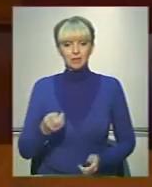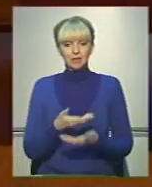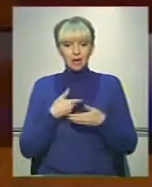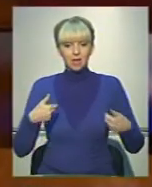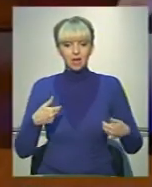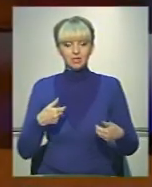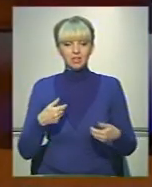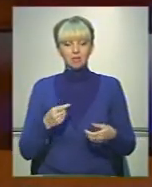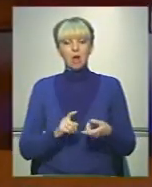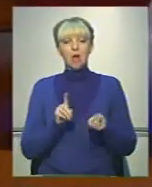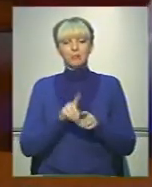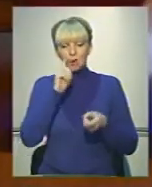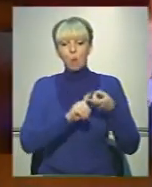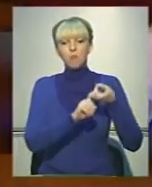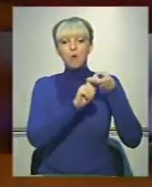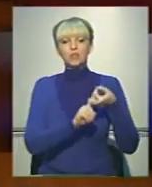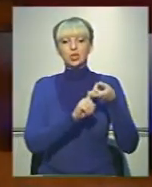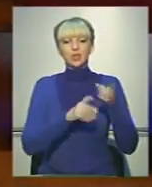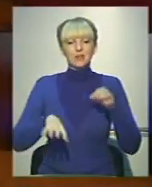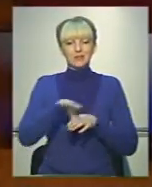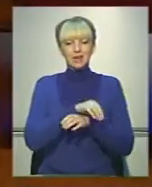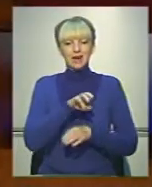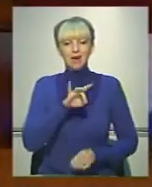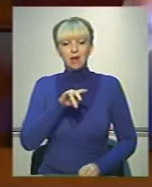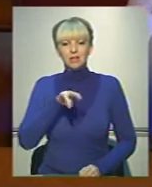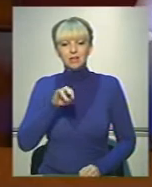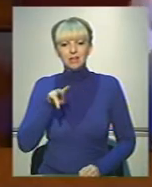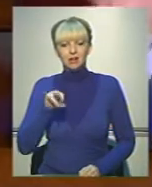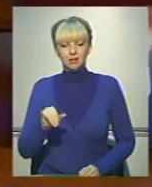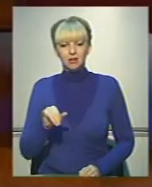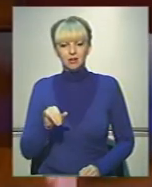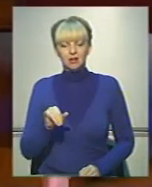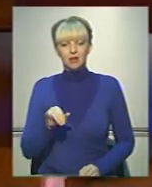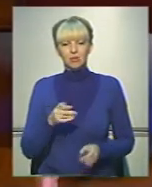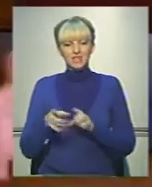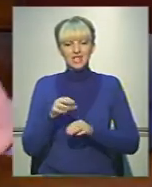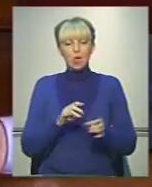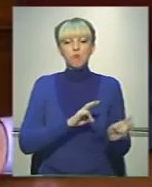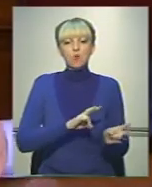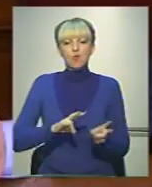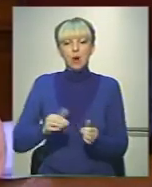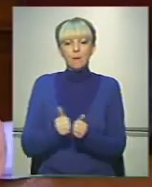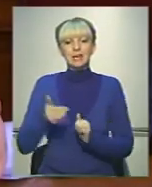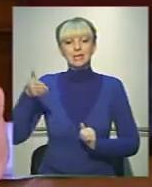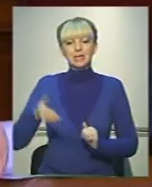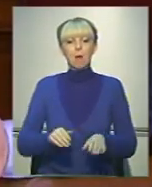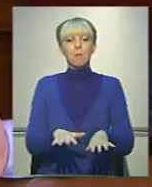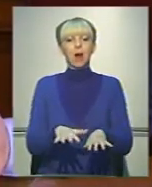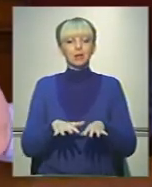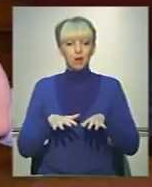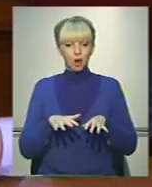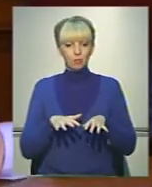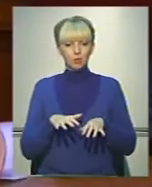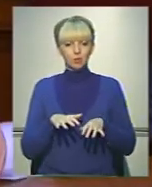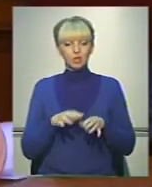повішали всі ярлики, всіх псів спустили. Після цієї провокації біля стін парламенту